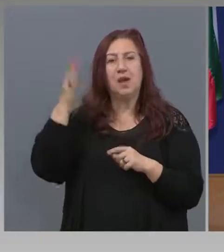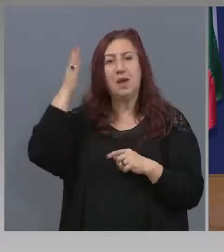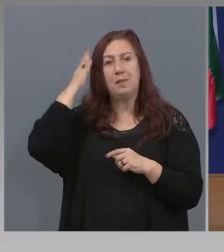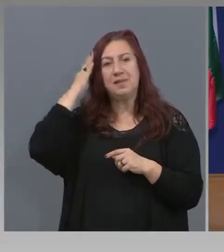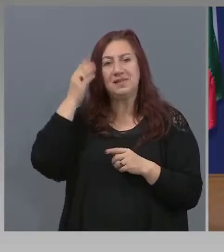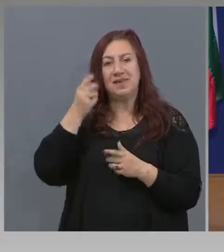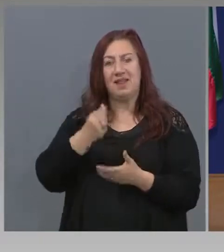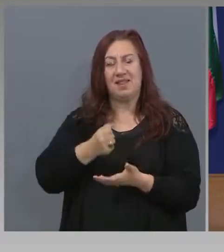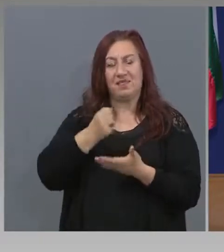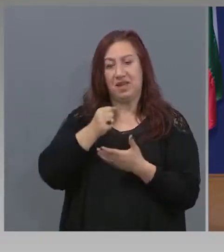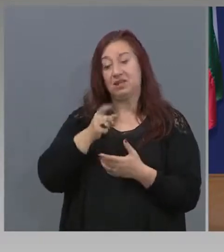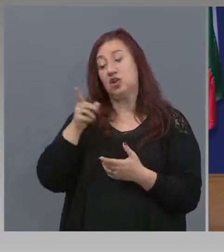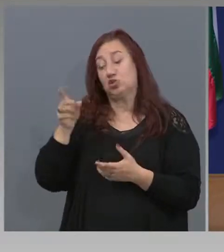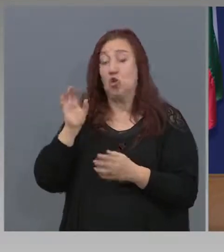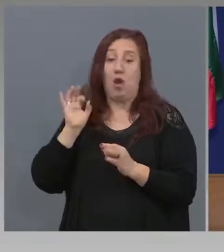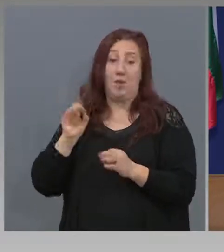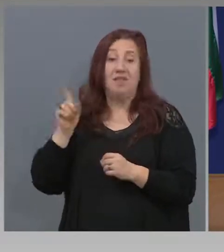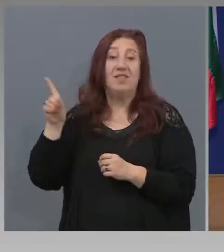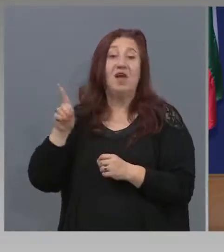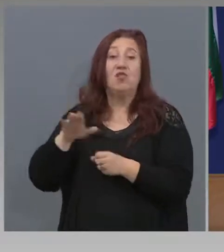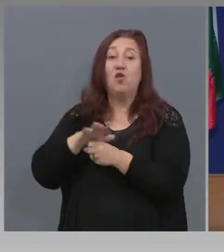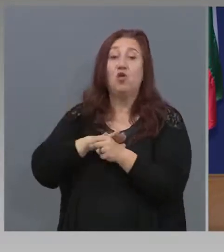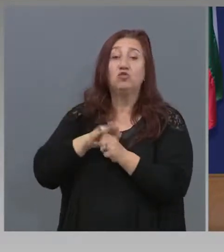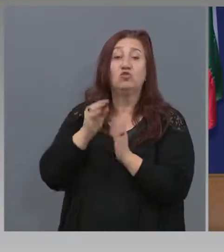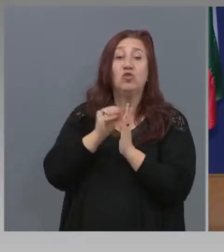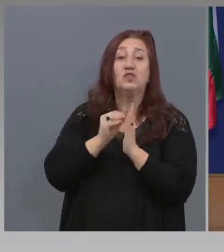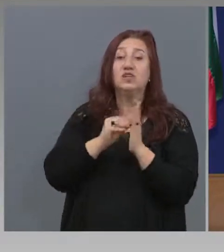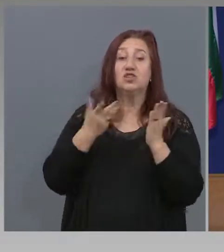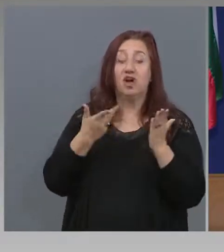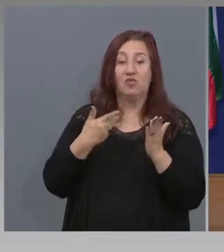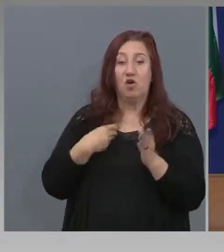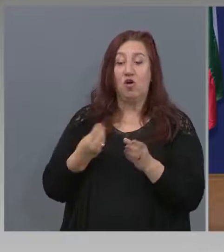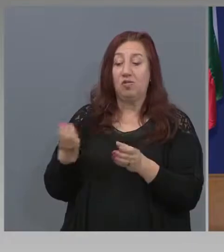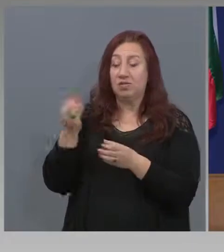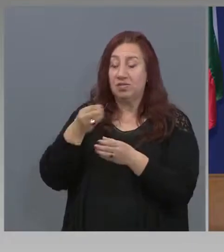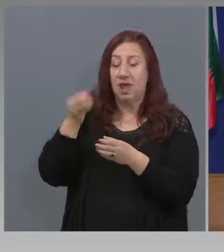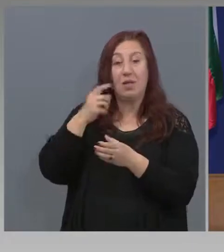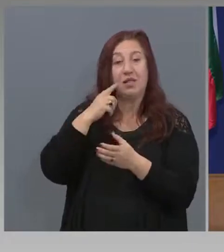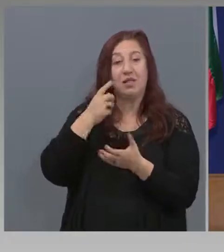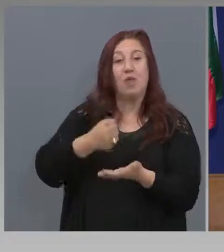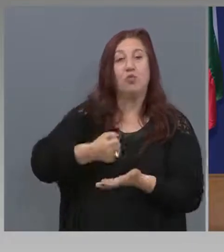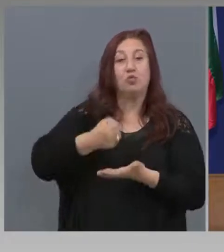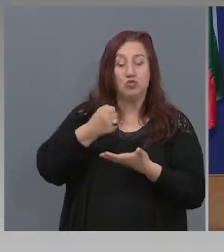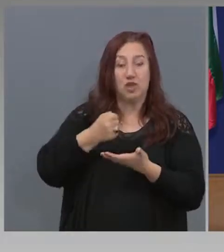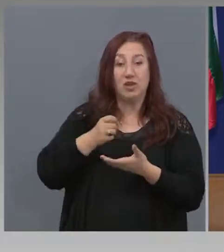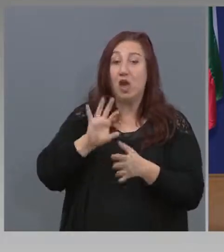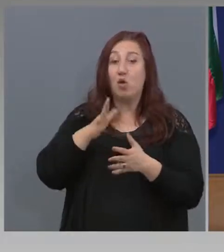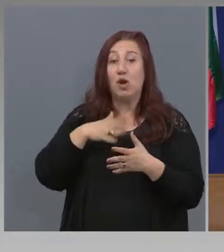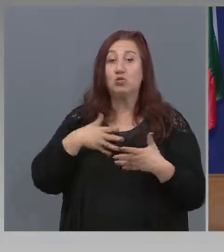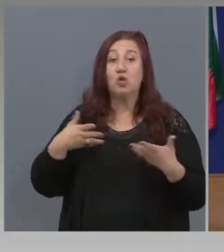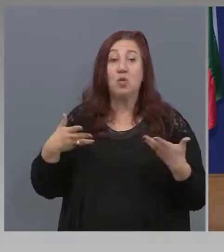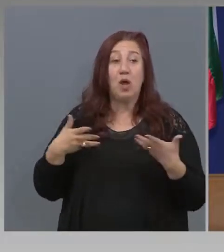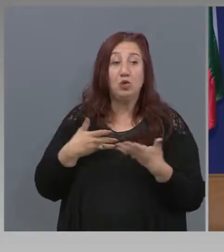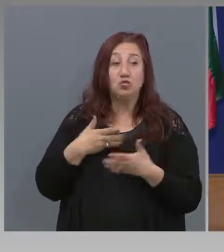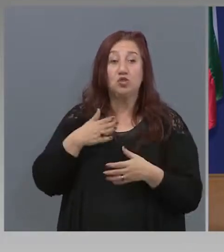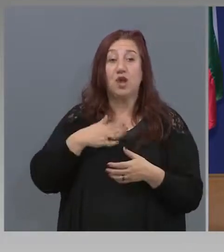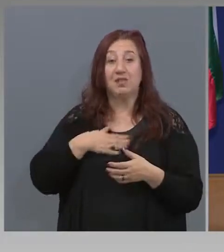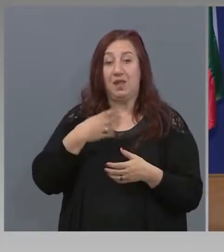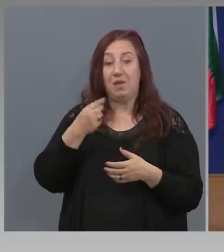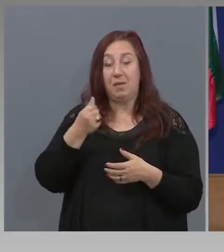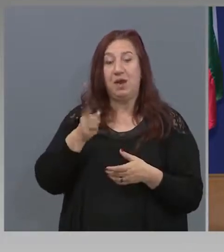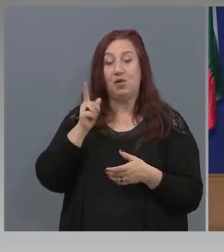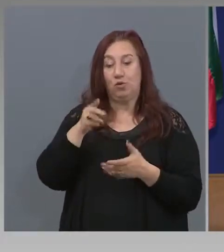за себе си. Защото неговата основна задача е да има пари в бюджета, които при нужда или при по-тежка ситуация да бъдат изразходени.